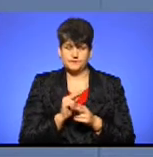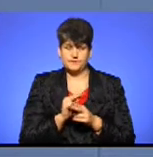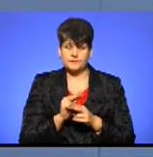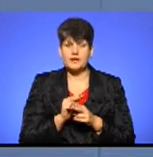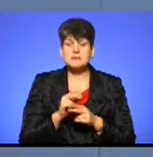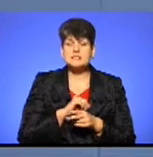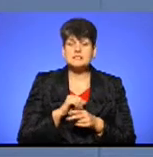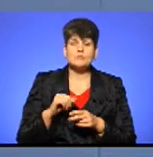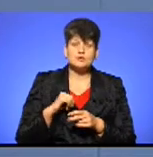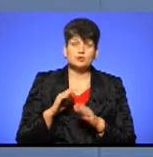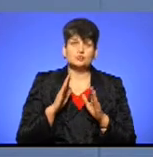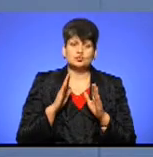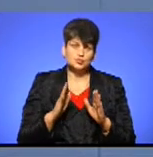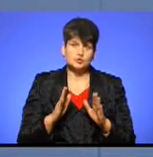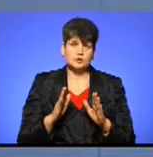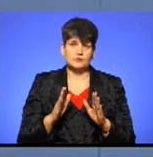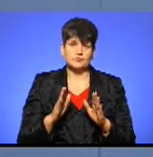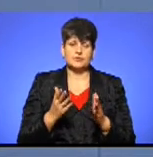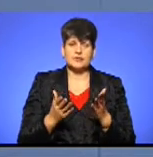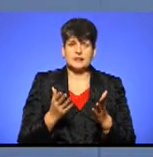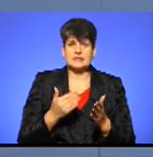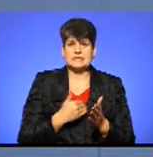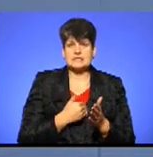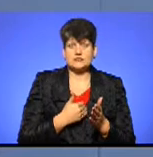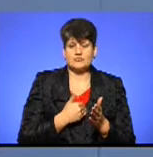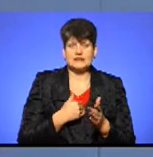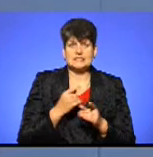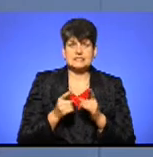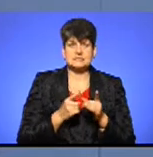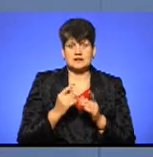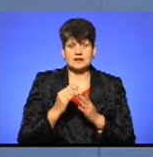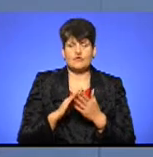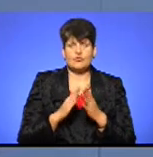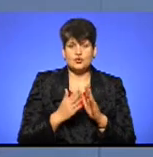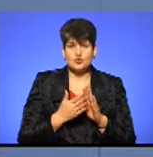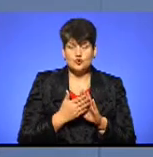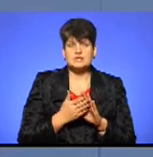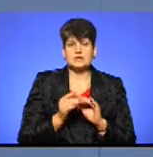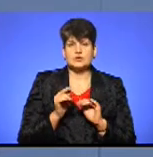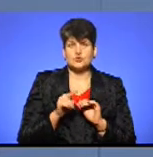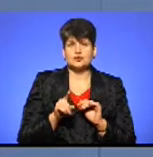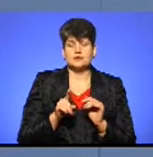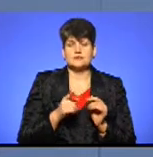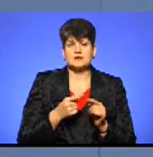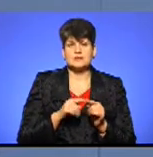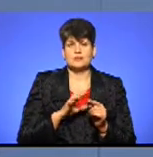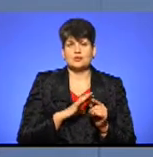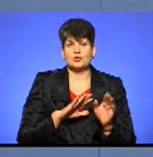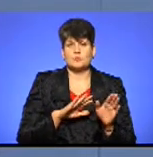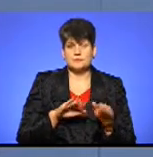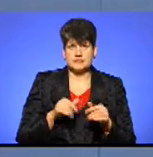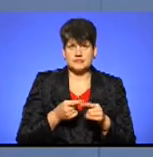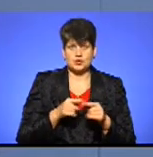самостійно навіть будемо в якійсь мірі ініціювати зміни в положенням про громадський бюджет, для того, щоб це вже було після етапу цьогорічного